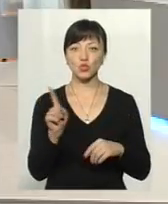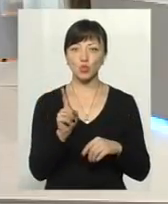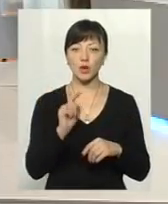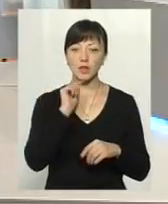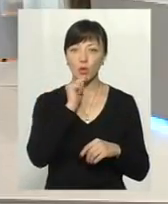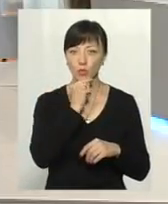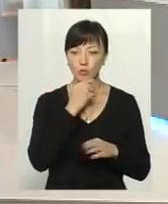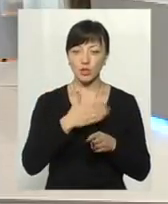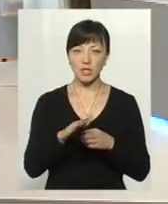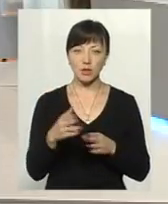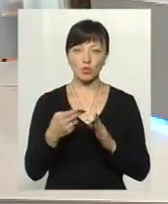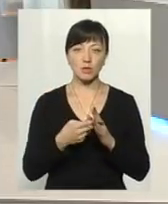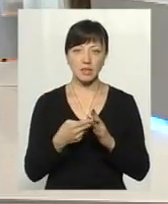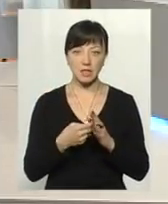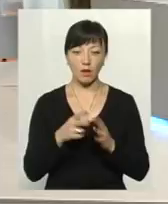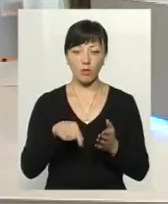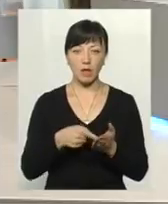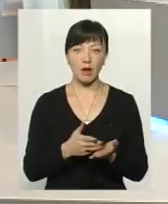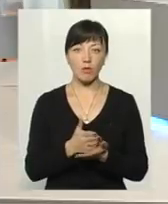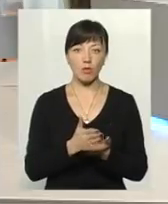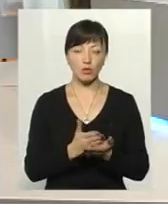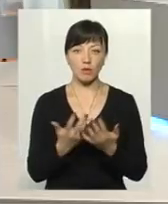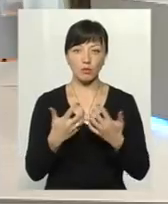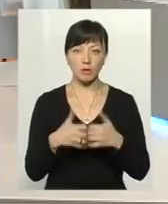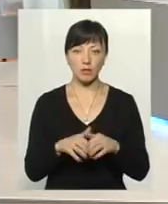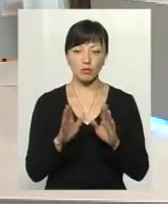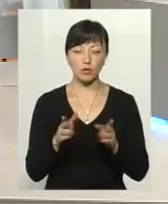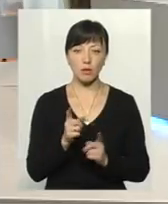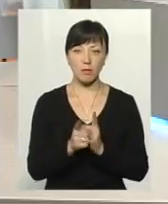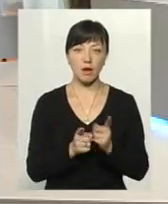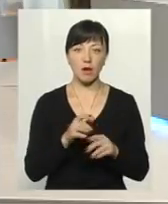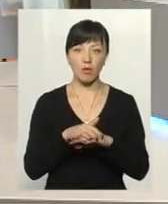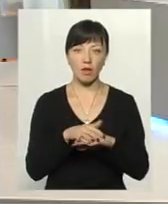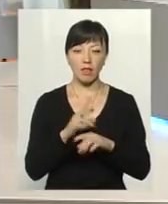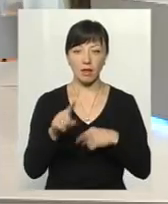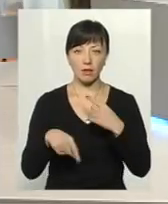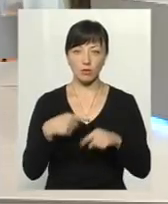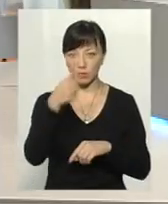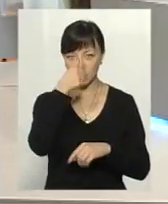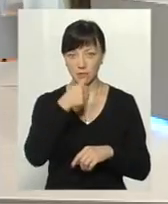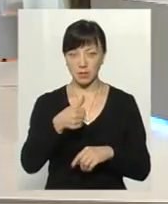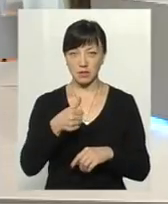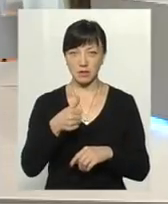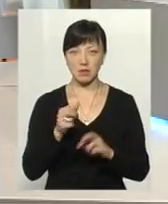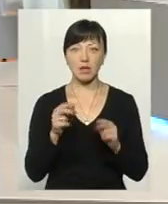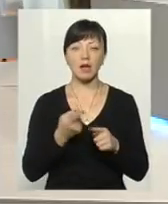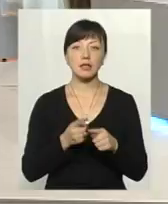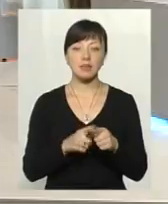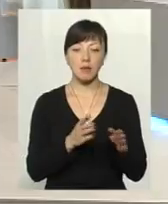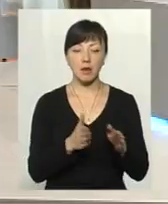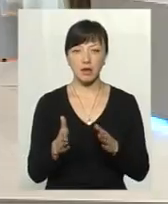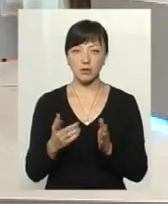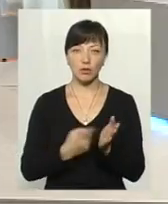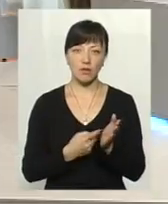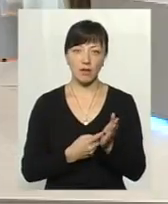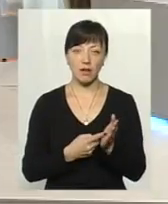зекономлену частину субсидії на комунальні послуги автоматично будуть перераховувати на наступний місяць. Як цей механізм вже